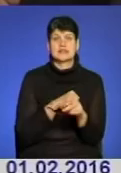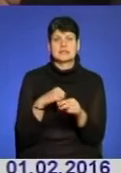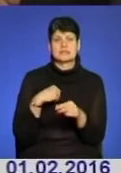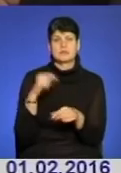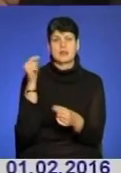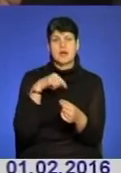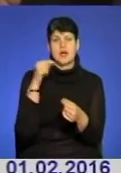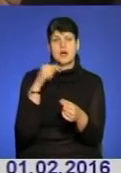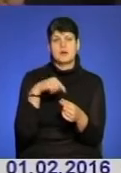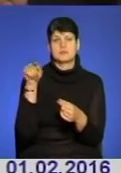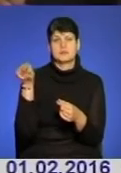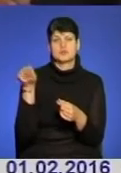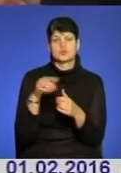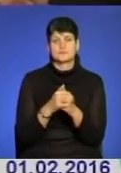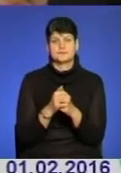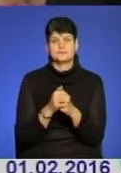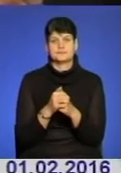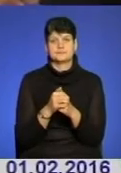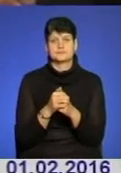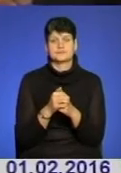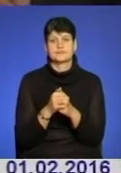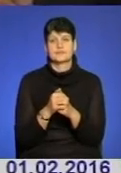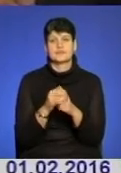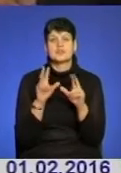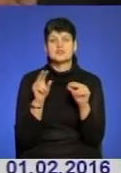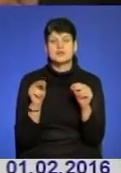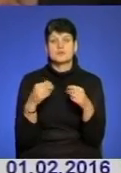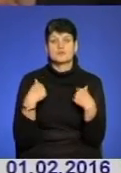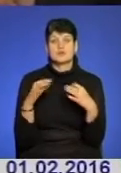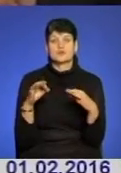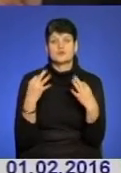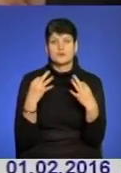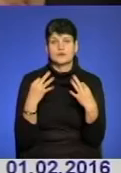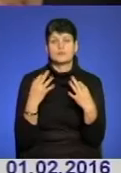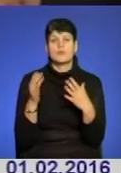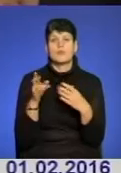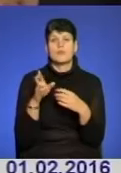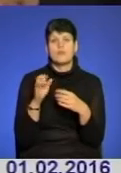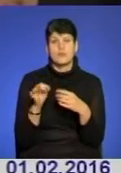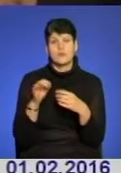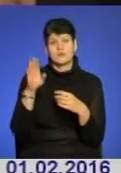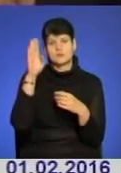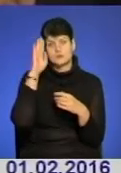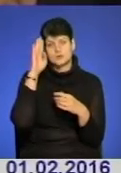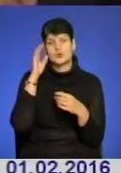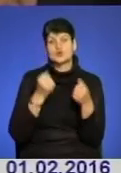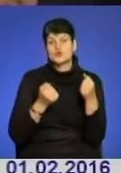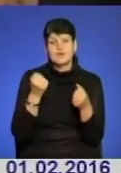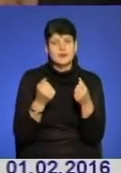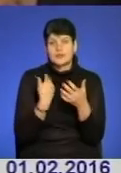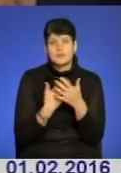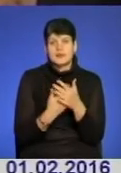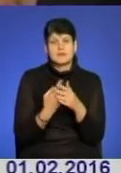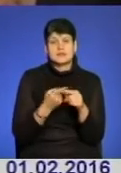капельницею в реанімобілі. Щастя, що мене ще пустили, бо шофер би певно цю капельницю не відключив, і могло би бути